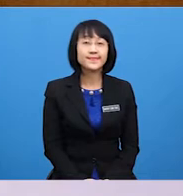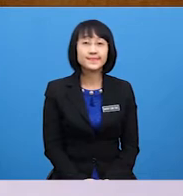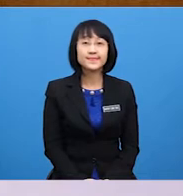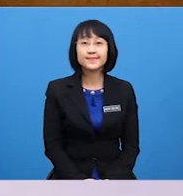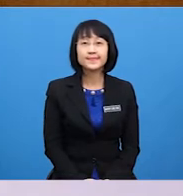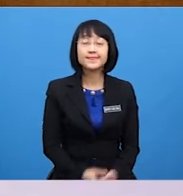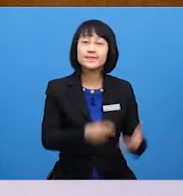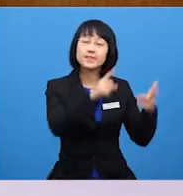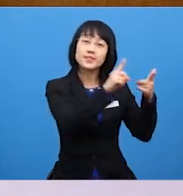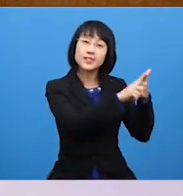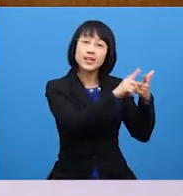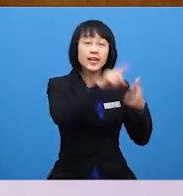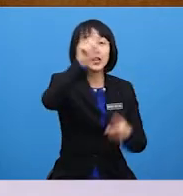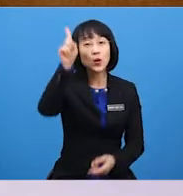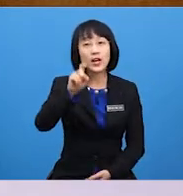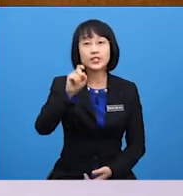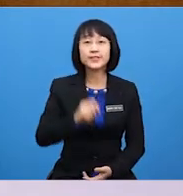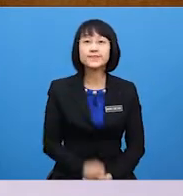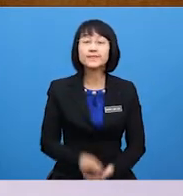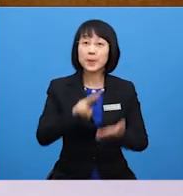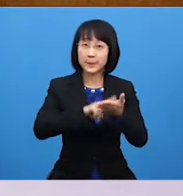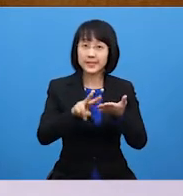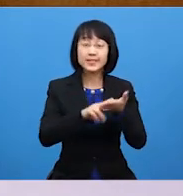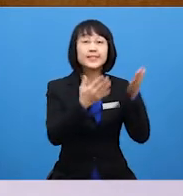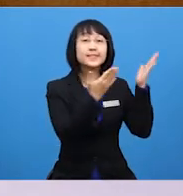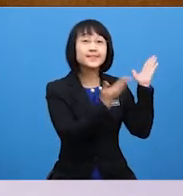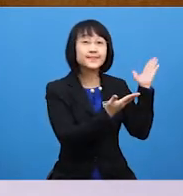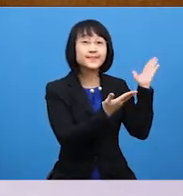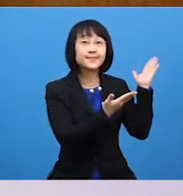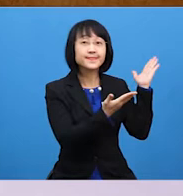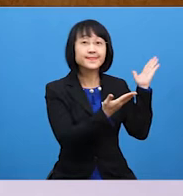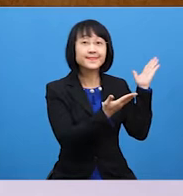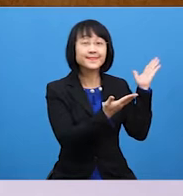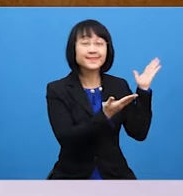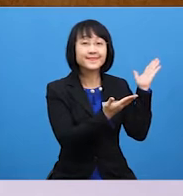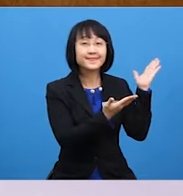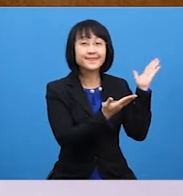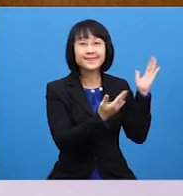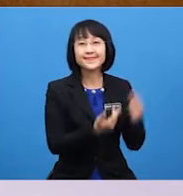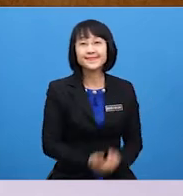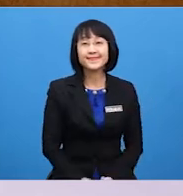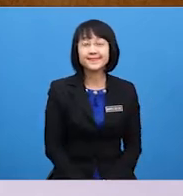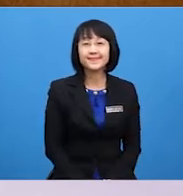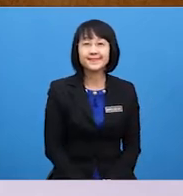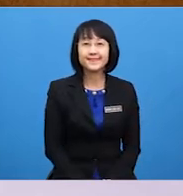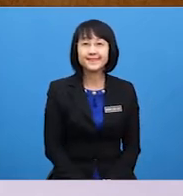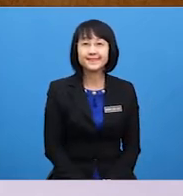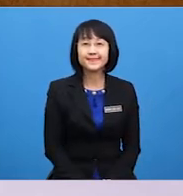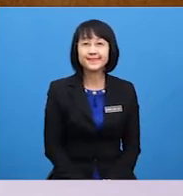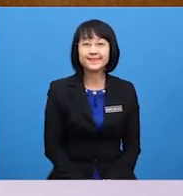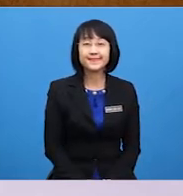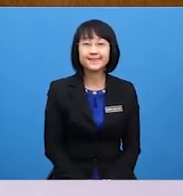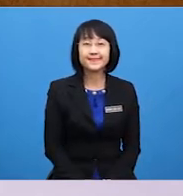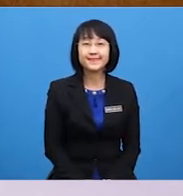Second question Second A Blank Fix People's